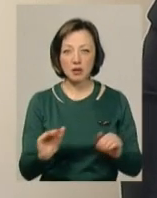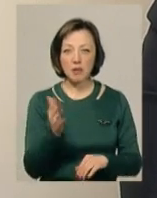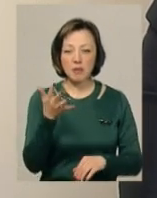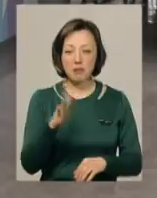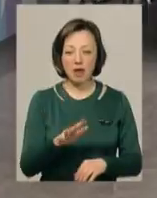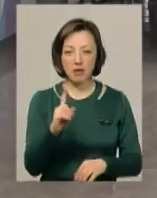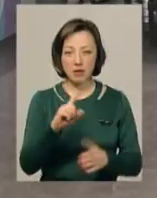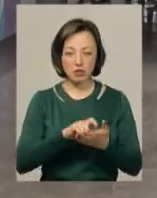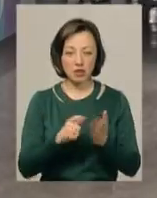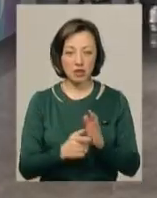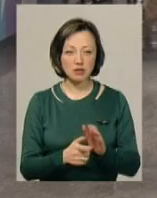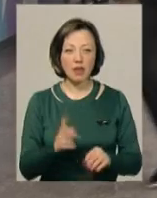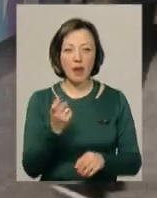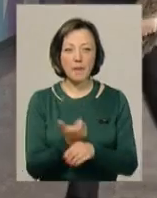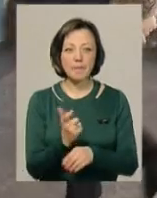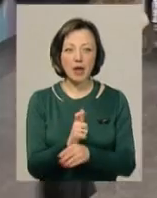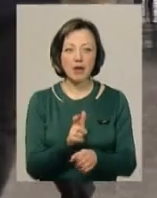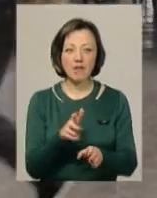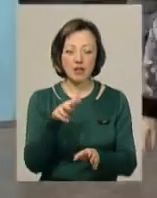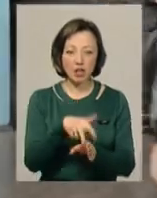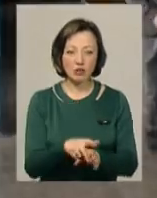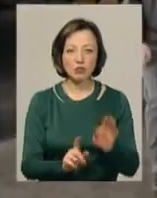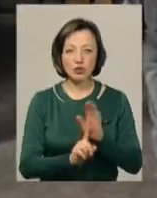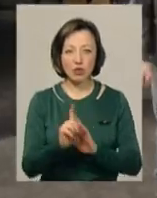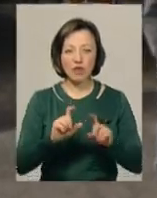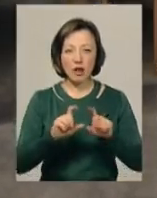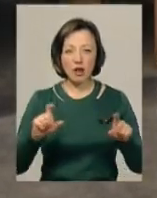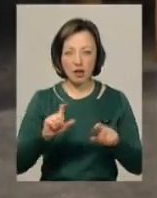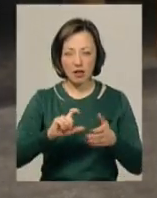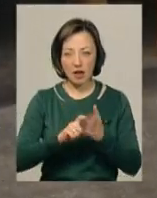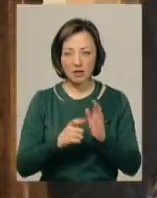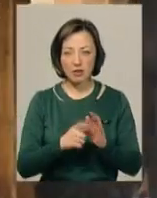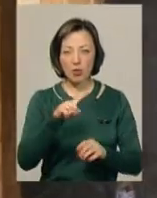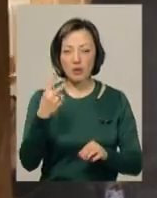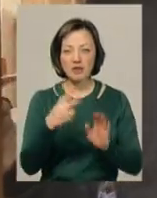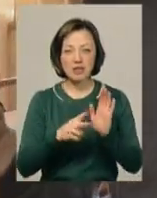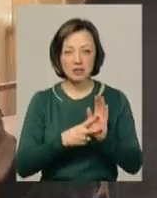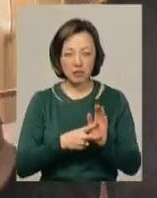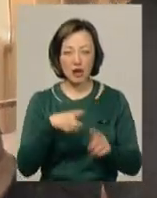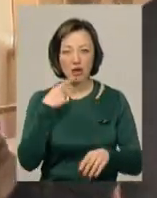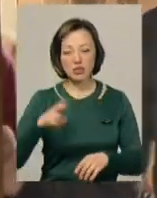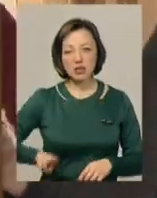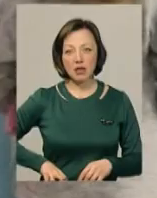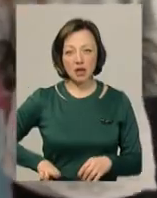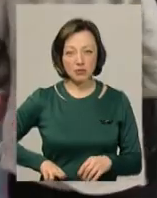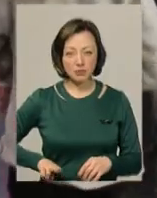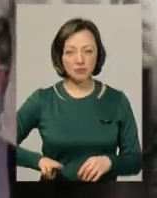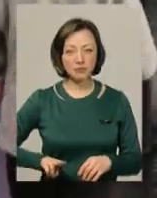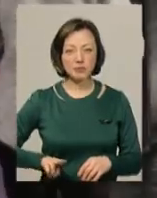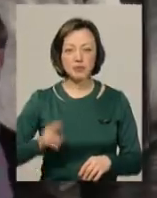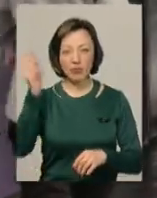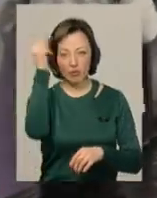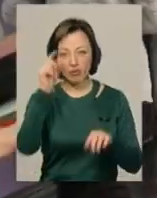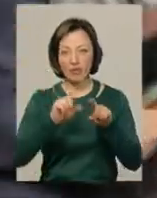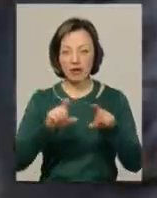перших класів. На перевантаження початкових класів скажуться і в Хмельницькій школі номер 27. За словами її керівника Павла Андрушчака, до